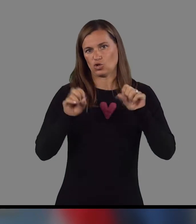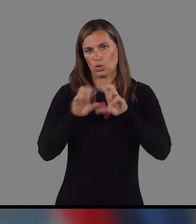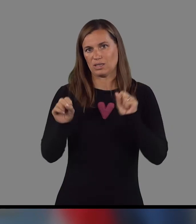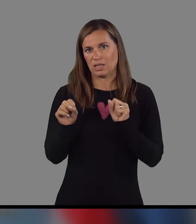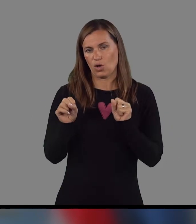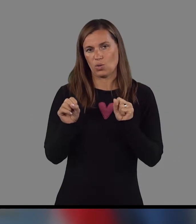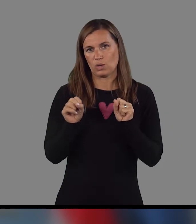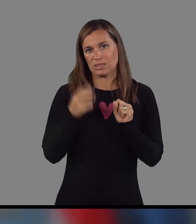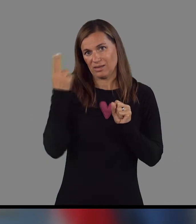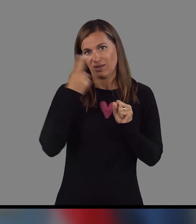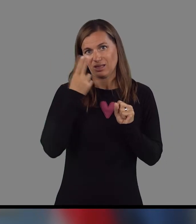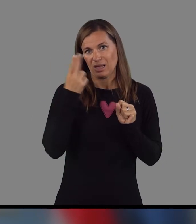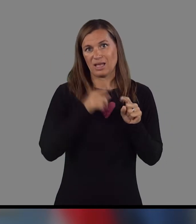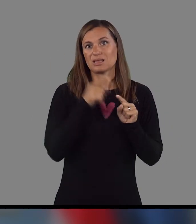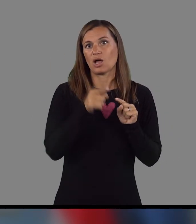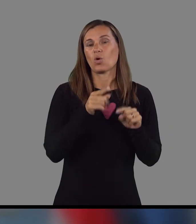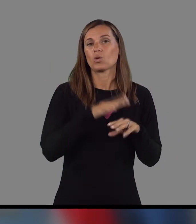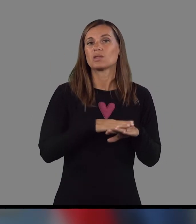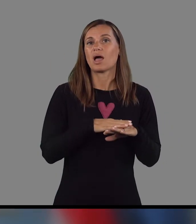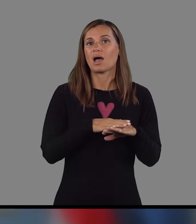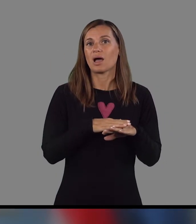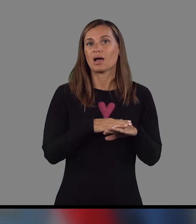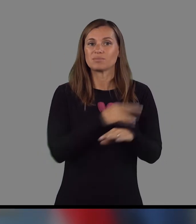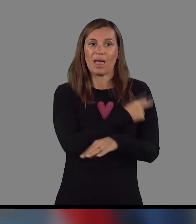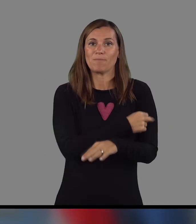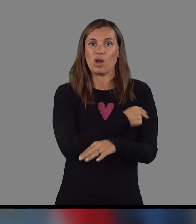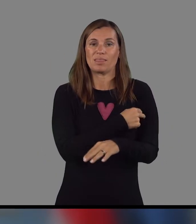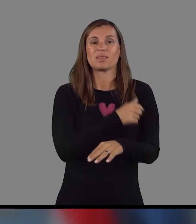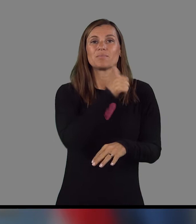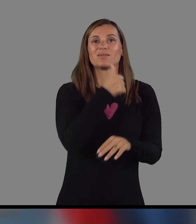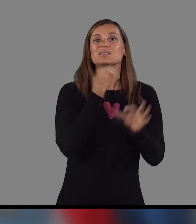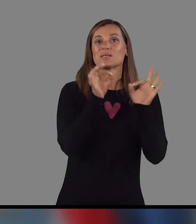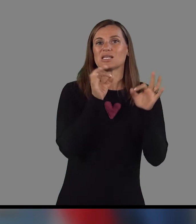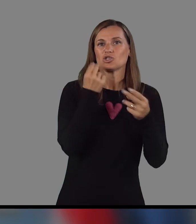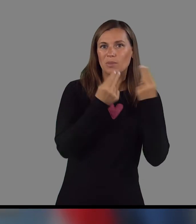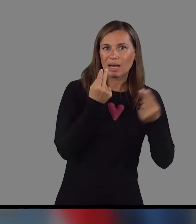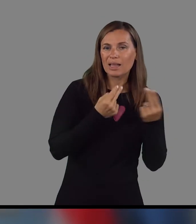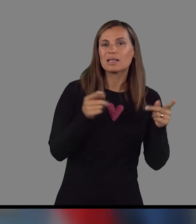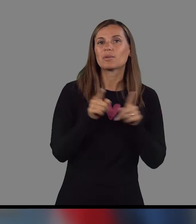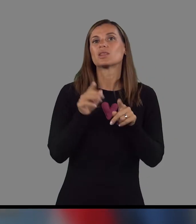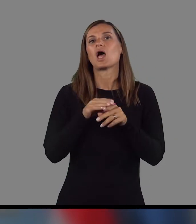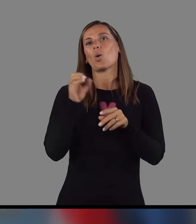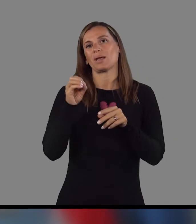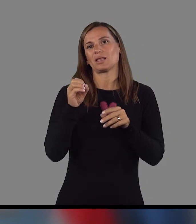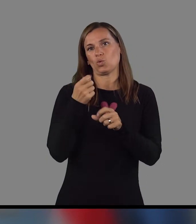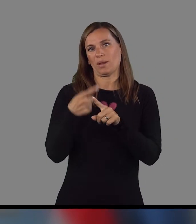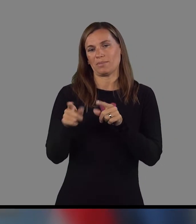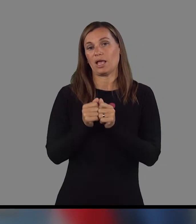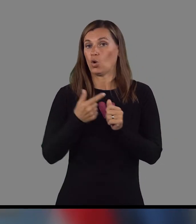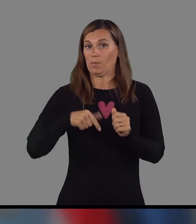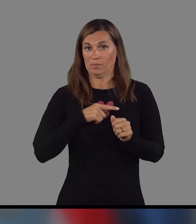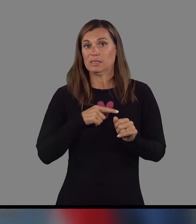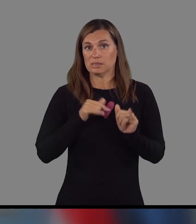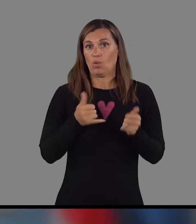storitev, seveda tako na ambulantnih, prvih specialističnih pregledih, kot tudi na operativnem delu.